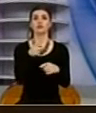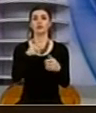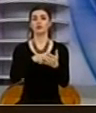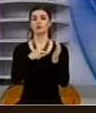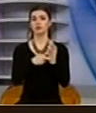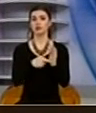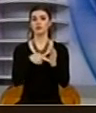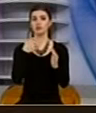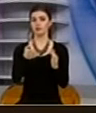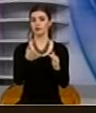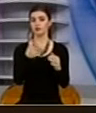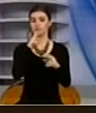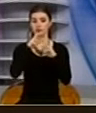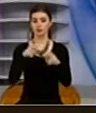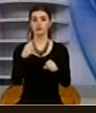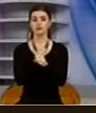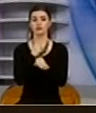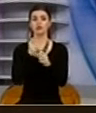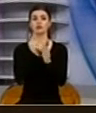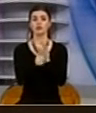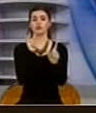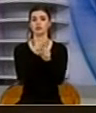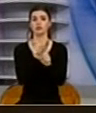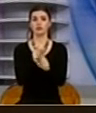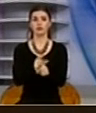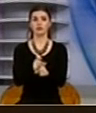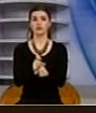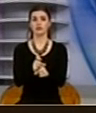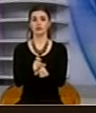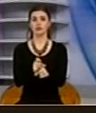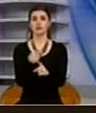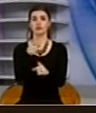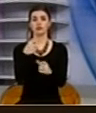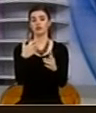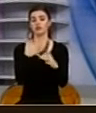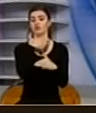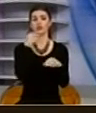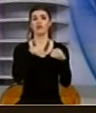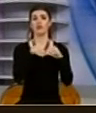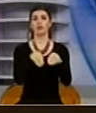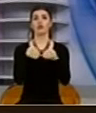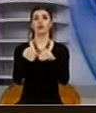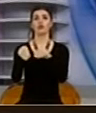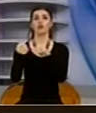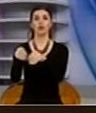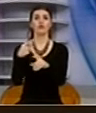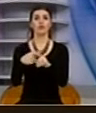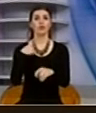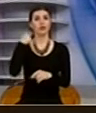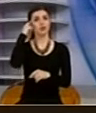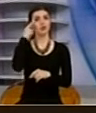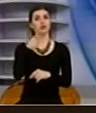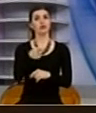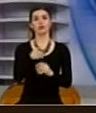qështje e pra për të vepruar urgentisht në këtë drejtim, qështje e tila është dëvënu shumë dhe konsideroj se është